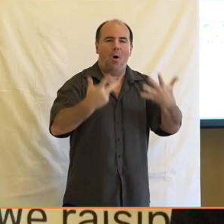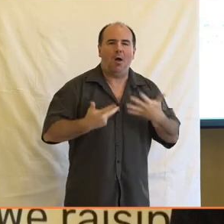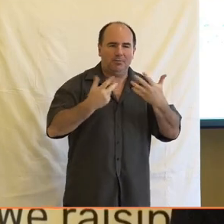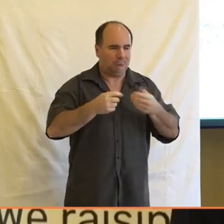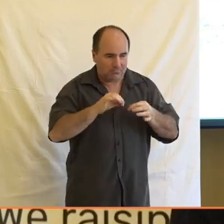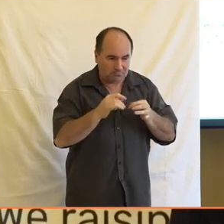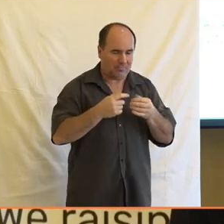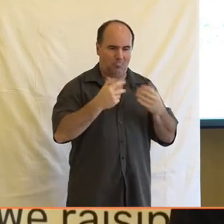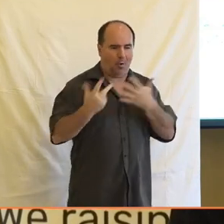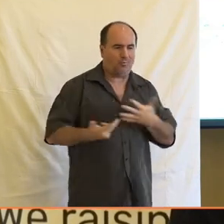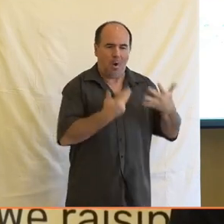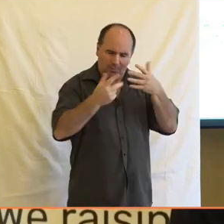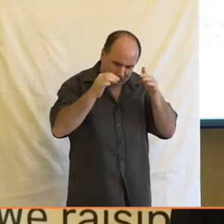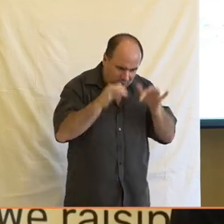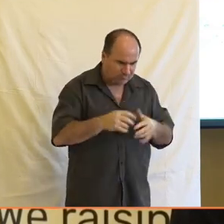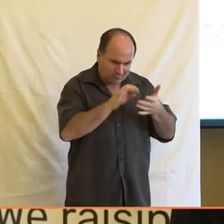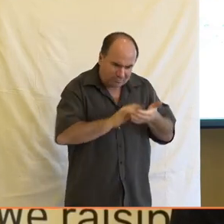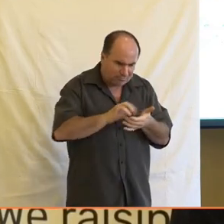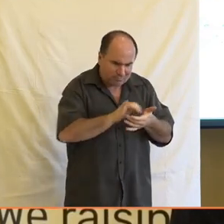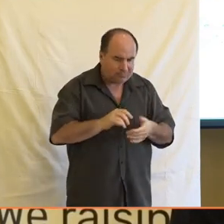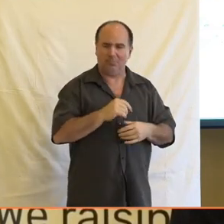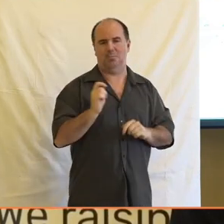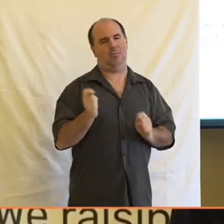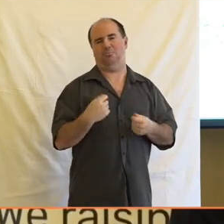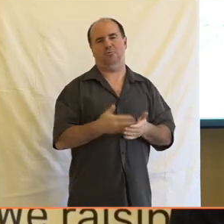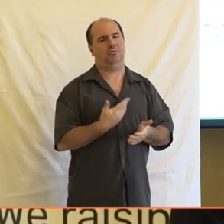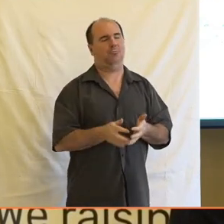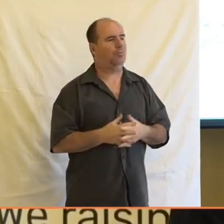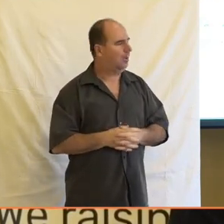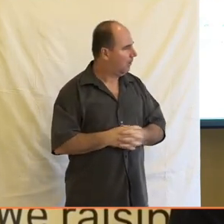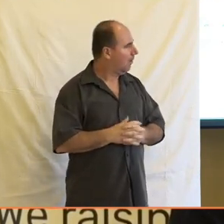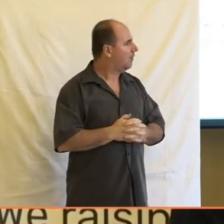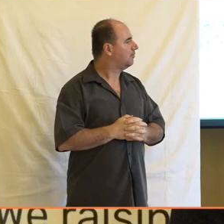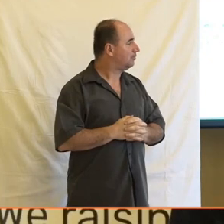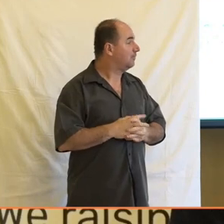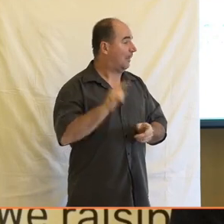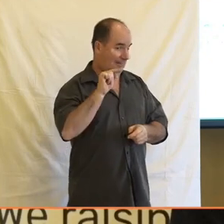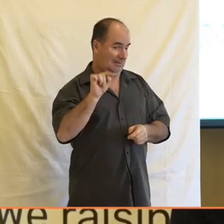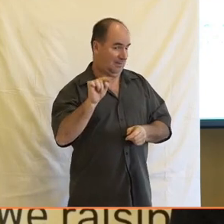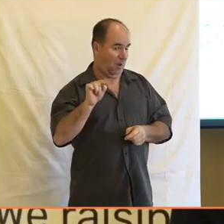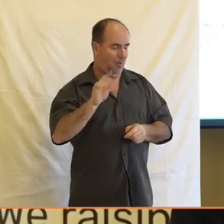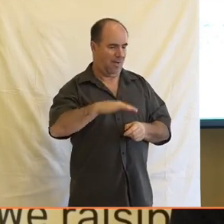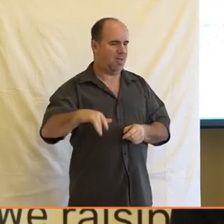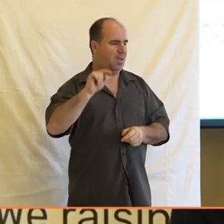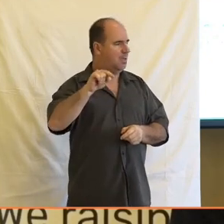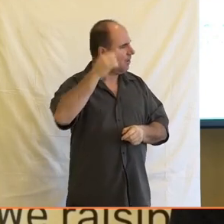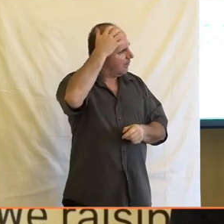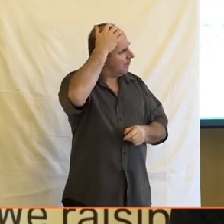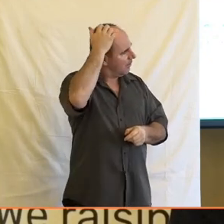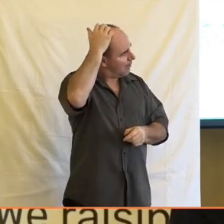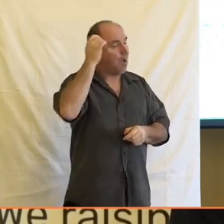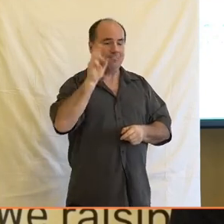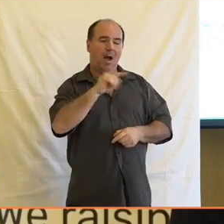že něco budou muset ještě udělat taky jiného, než půjdou spát. To znamená vlastně ty základní seberegulační dovednosti, což